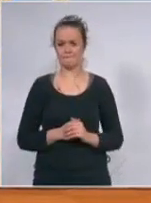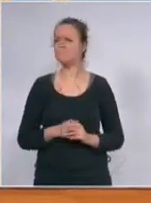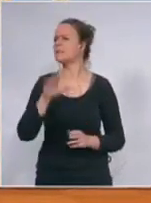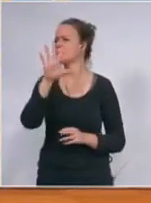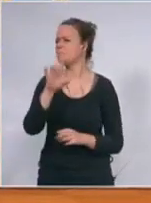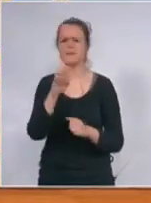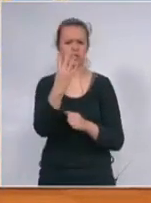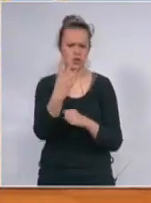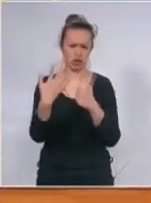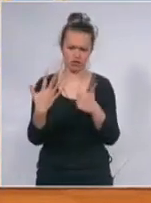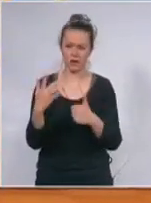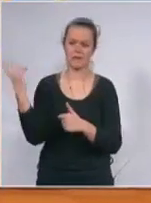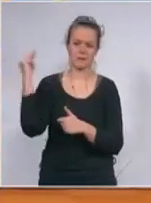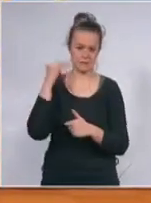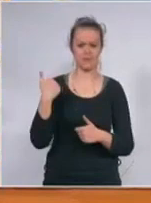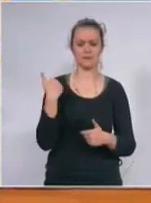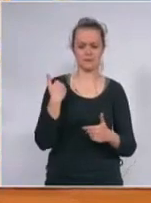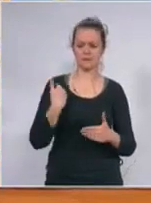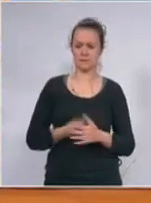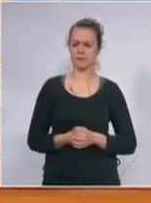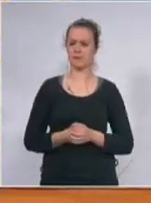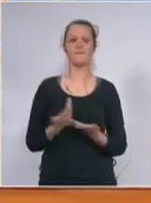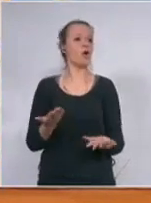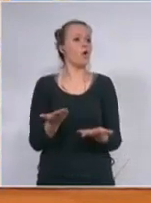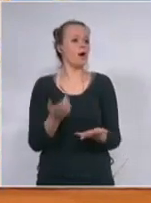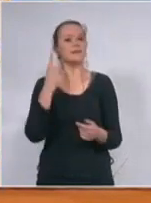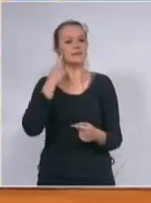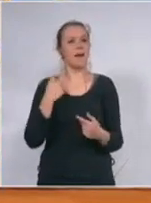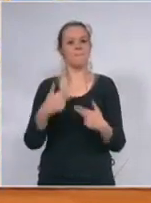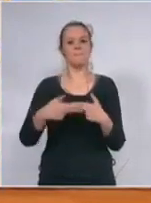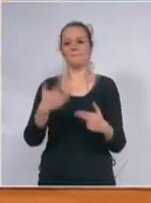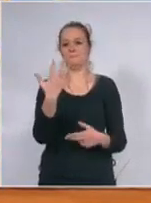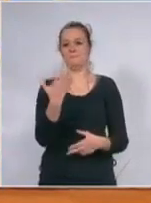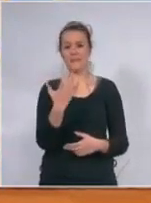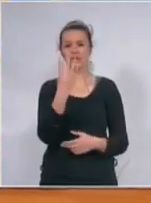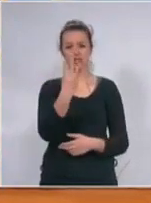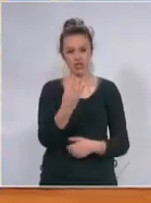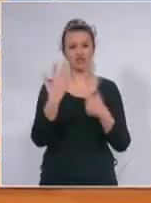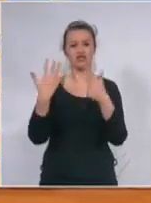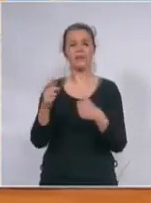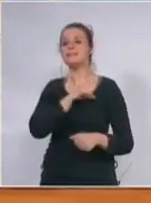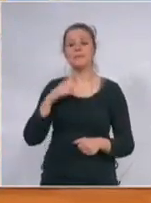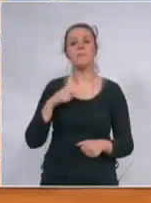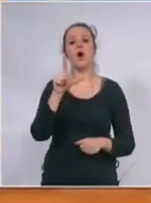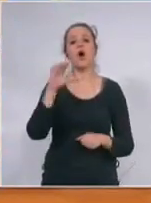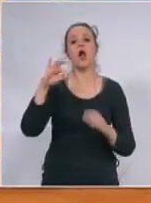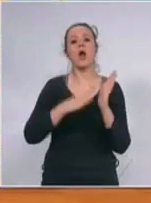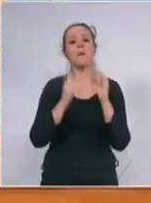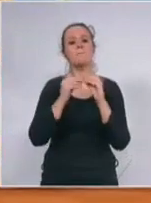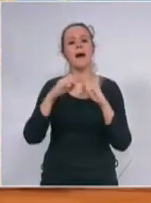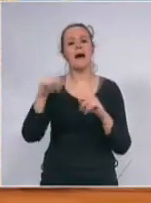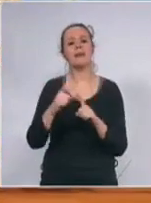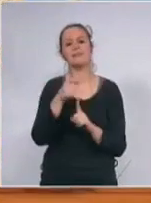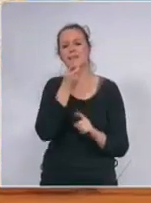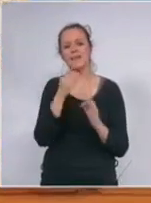546 kao da sam znao 546 je Lombardija pa samo